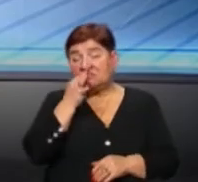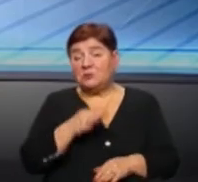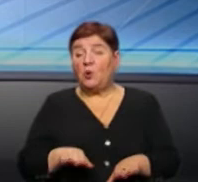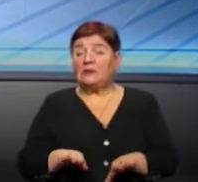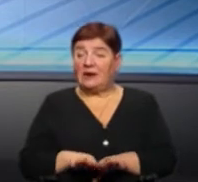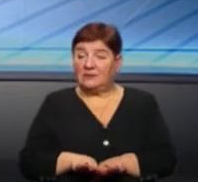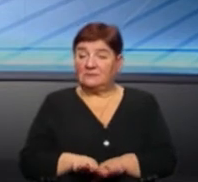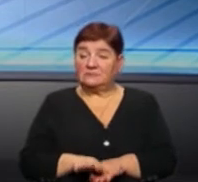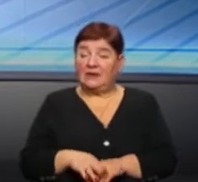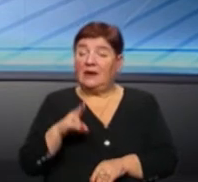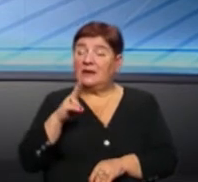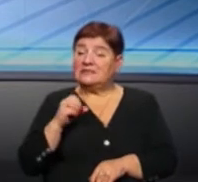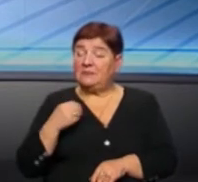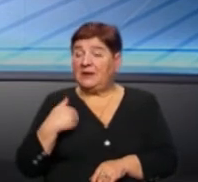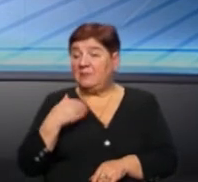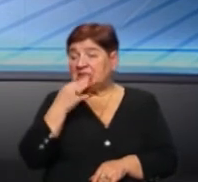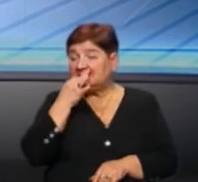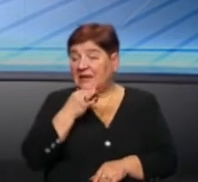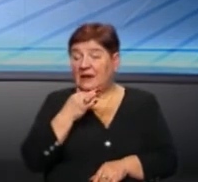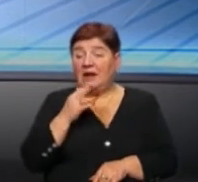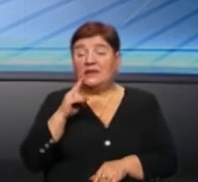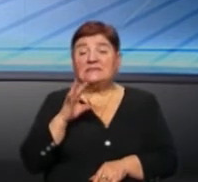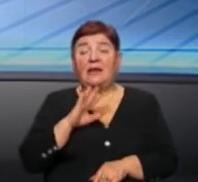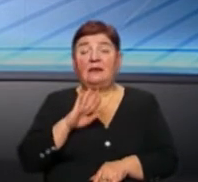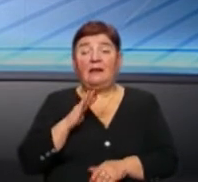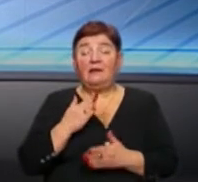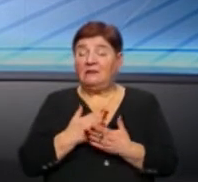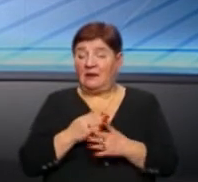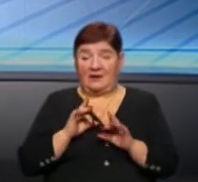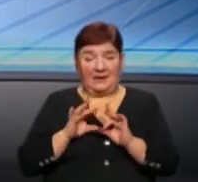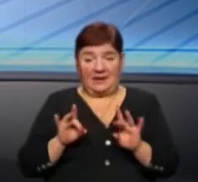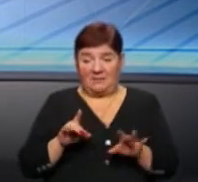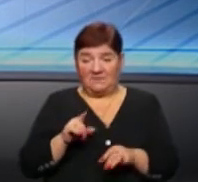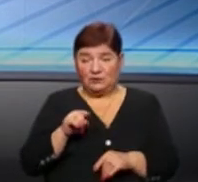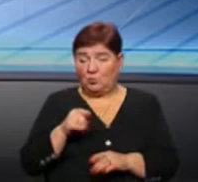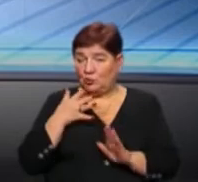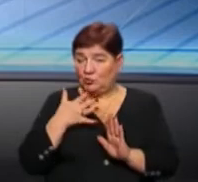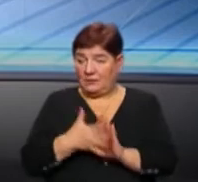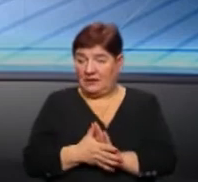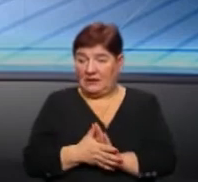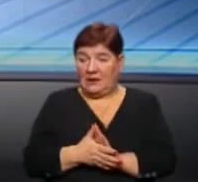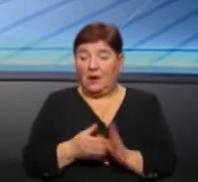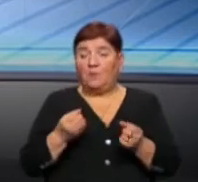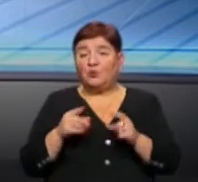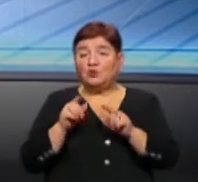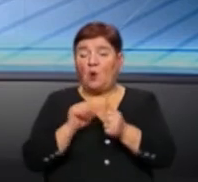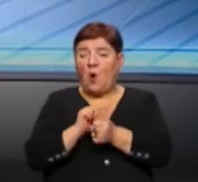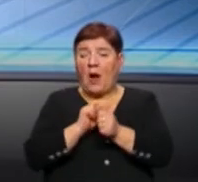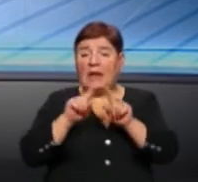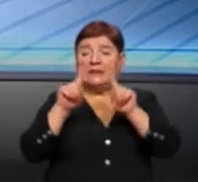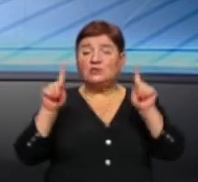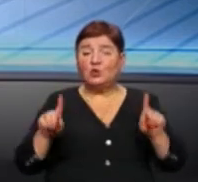би сказав, що це не є рекламою. В цьому розумінні, якщо це просто листочок,